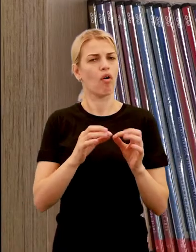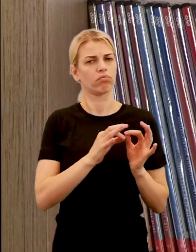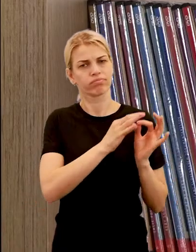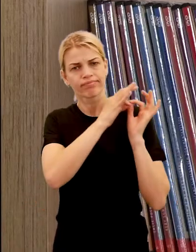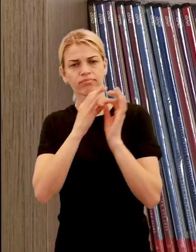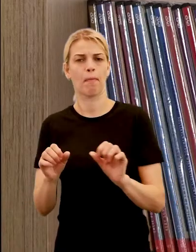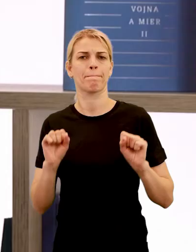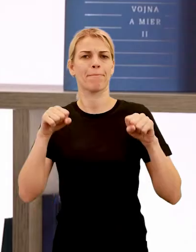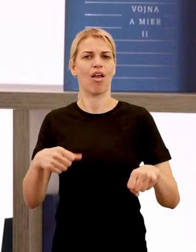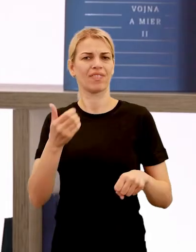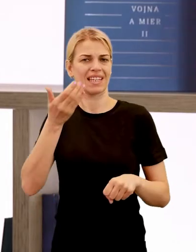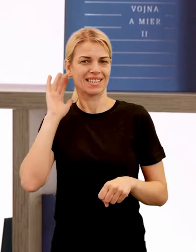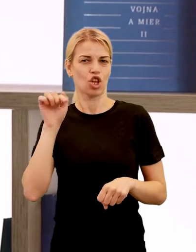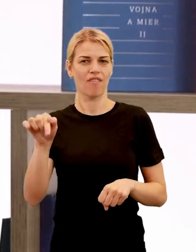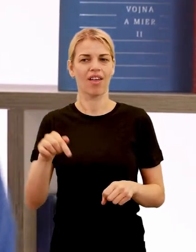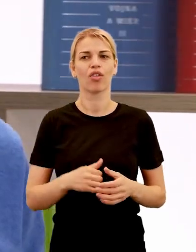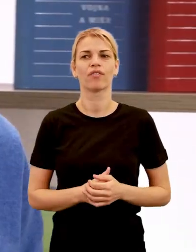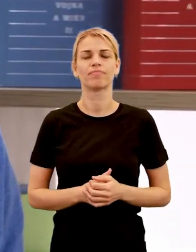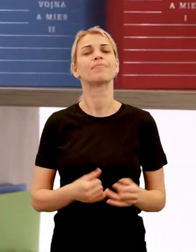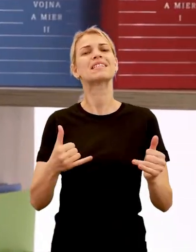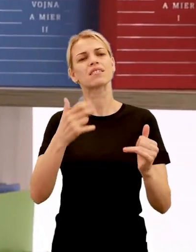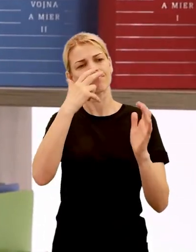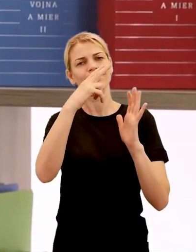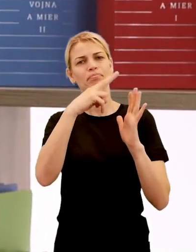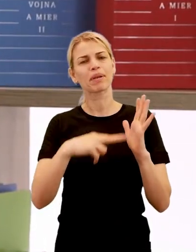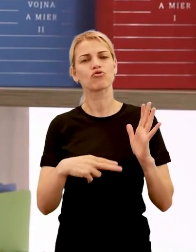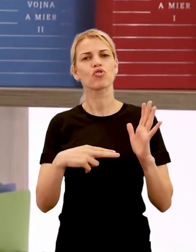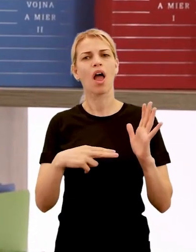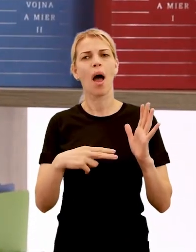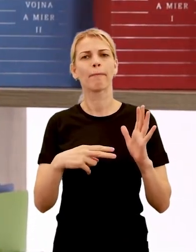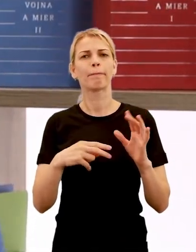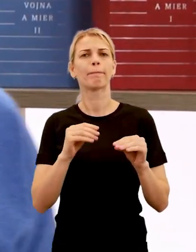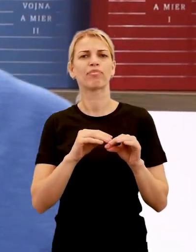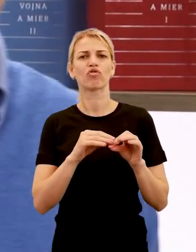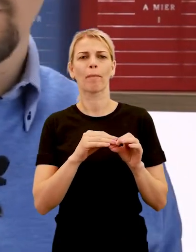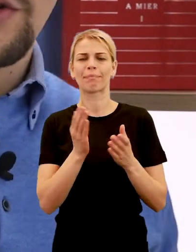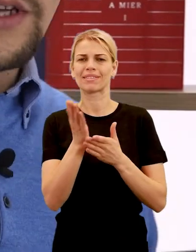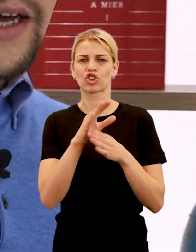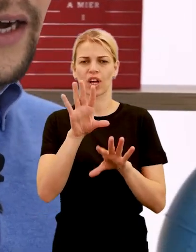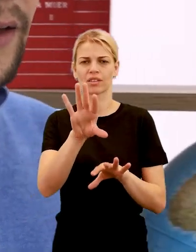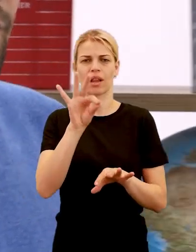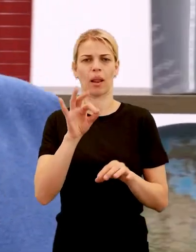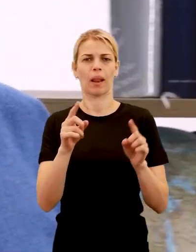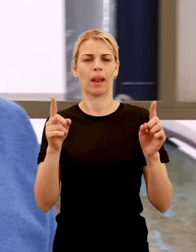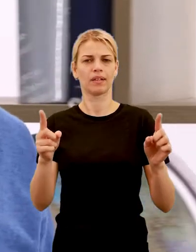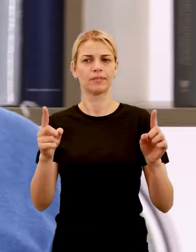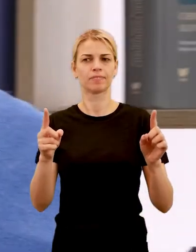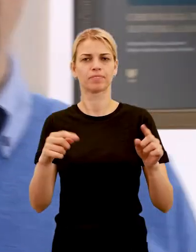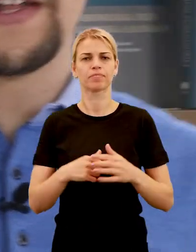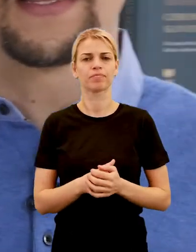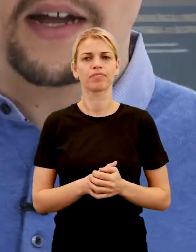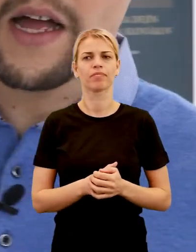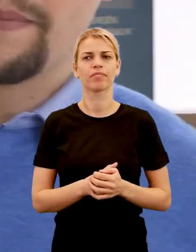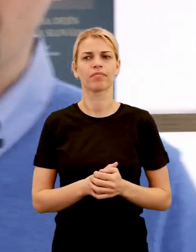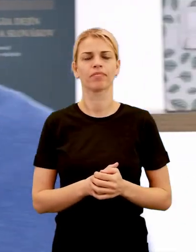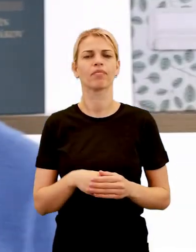Slovanov. Prečítam vám teraz urivok z kroniky od kronikára z franskej ríše